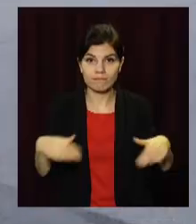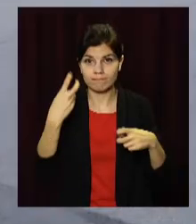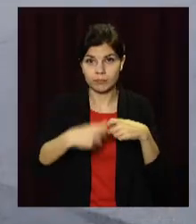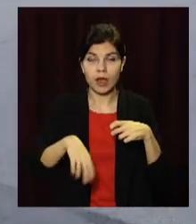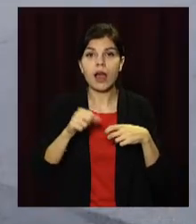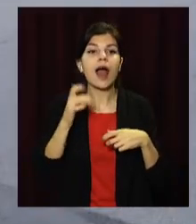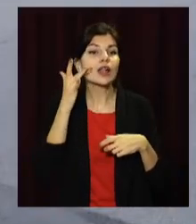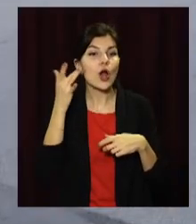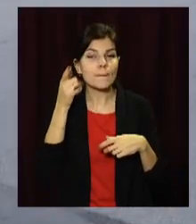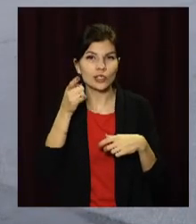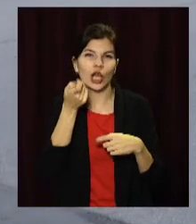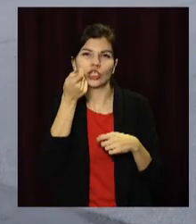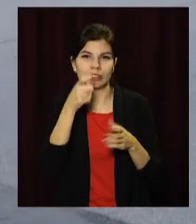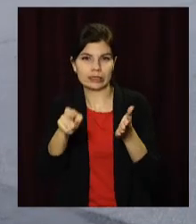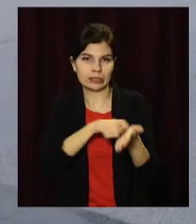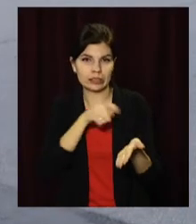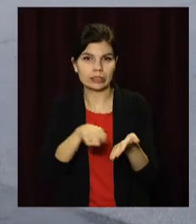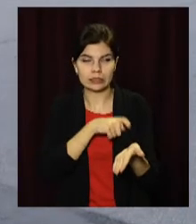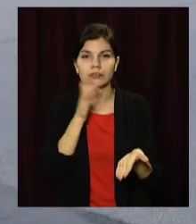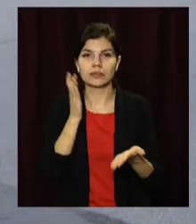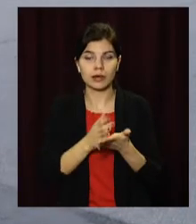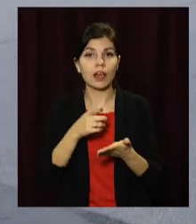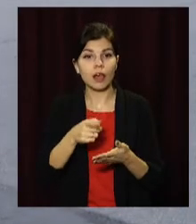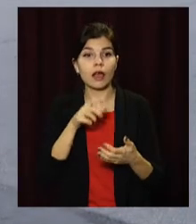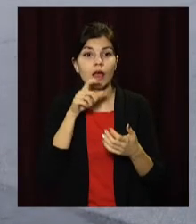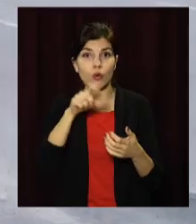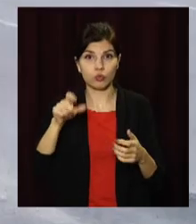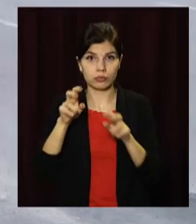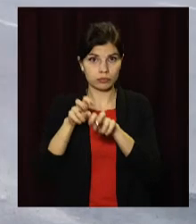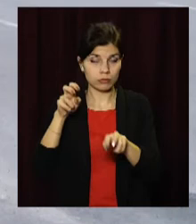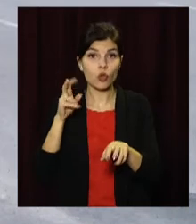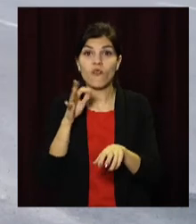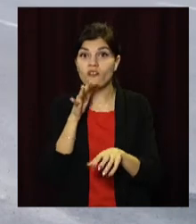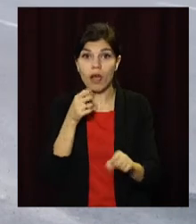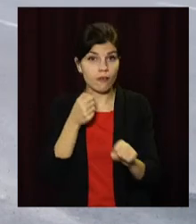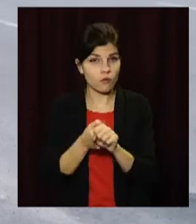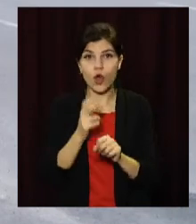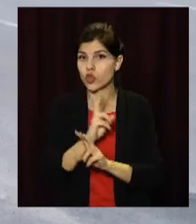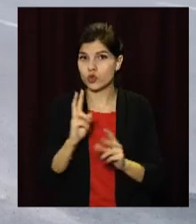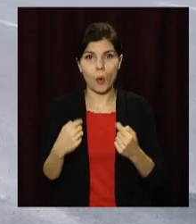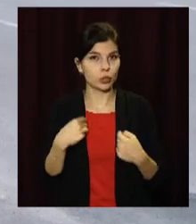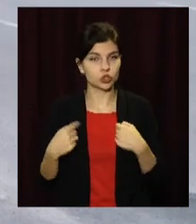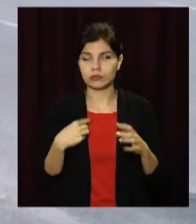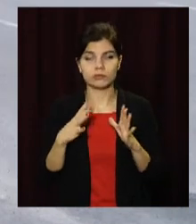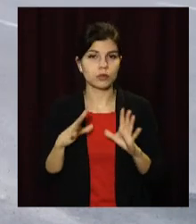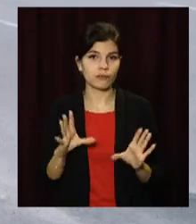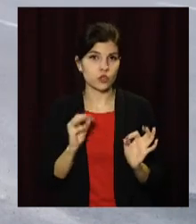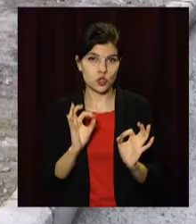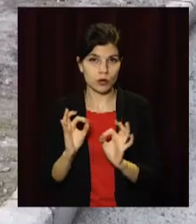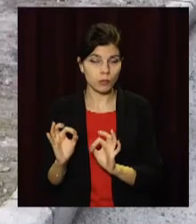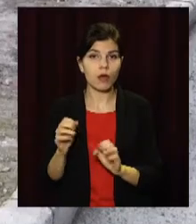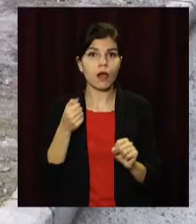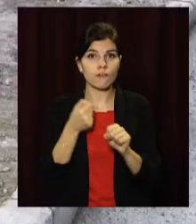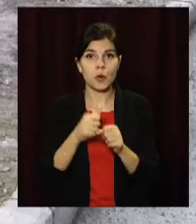легковика декілька подряпен. В салоні маршрутки їхали пасажири, але під час аварій ніхто не постраждав. Обставини